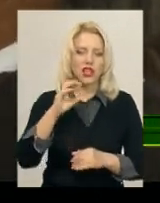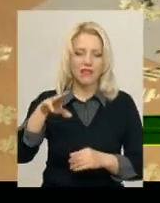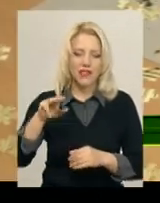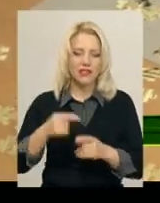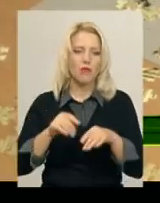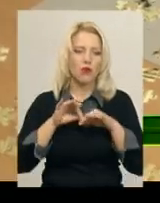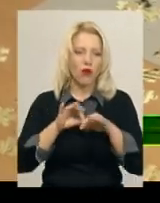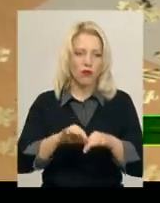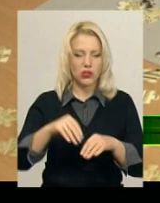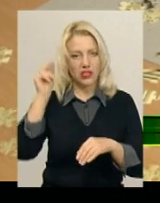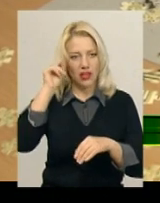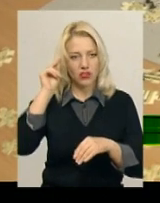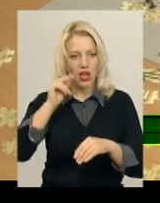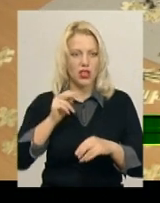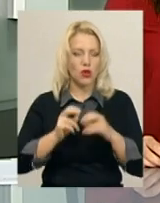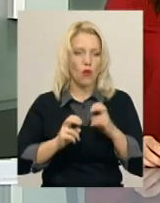навчально-виробничому комбінаті.